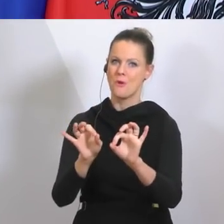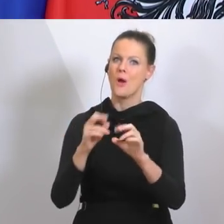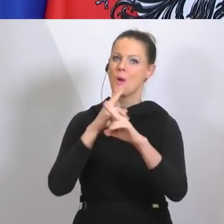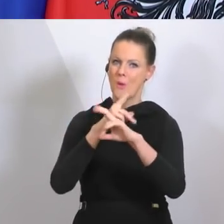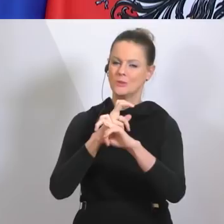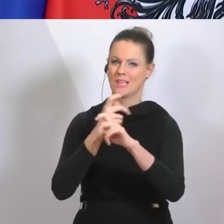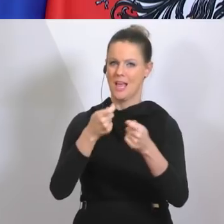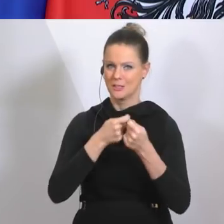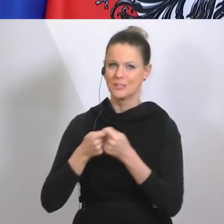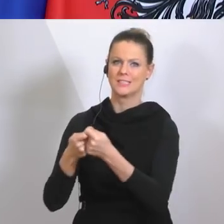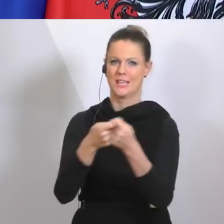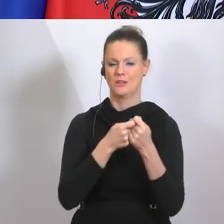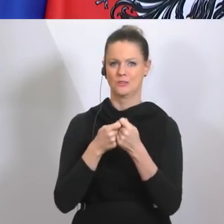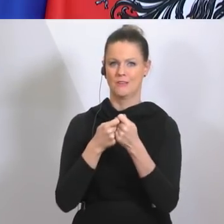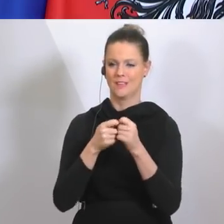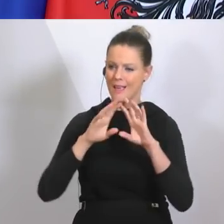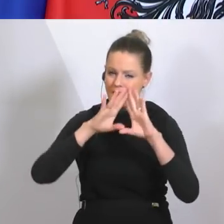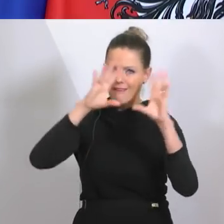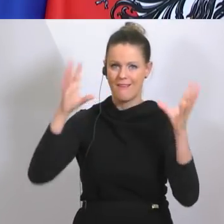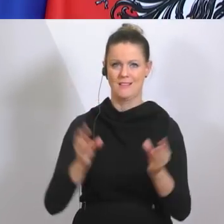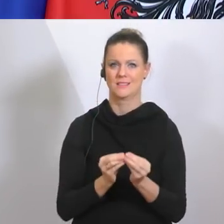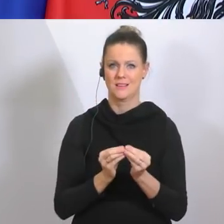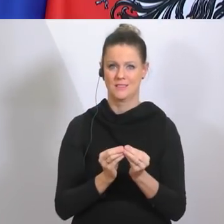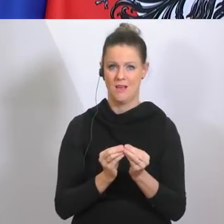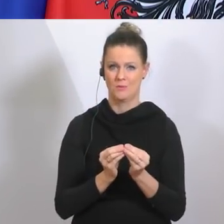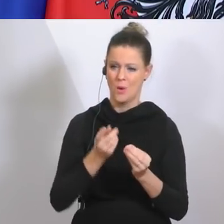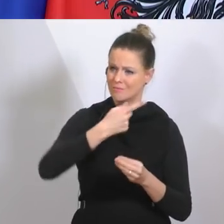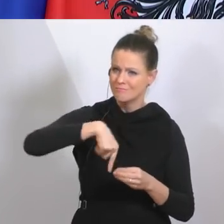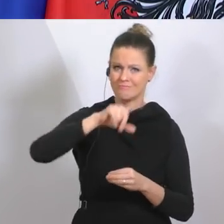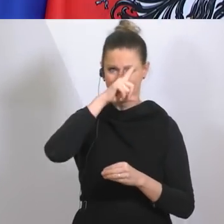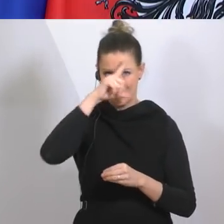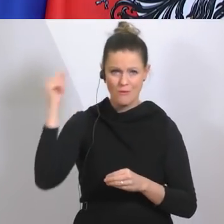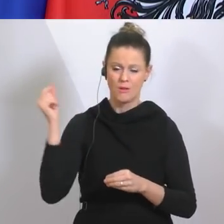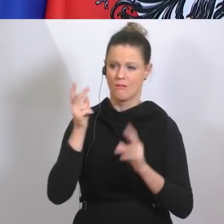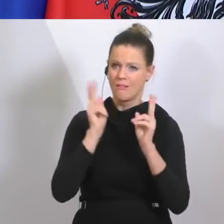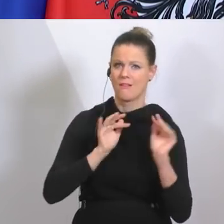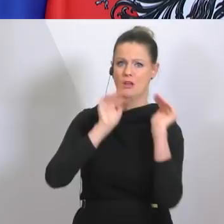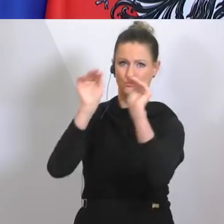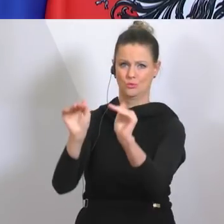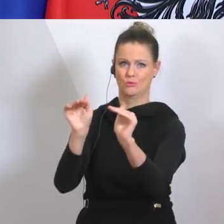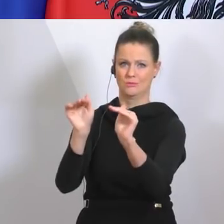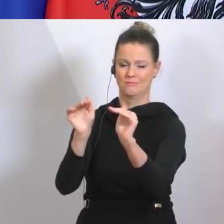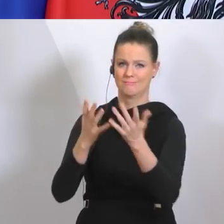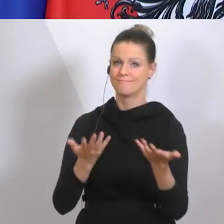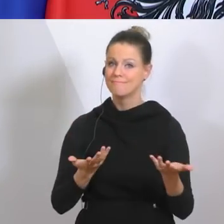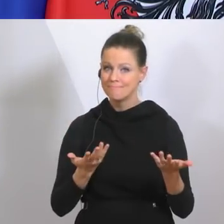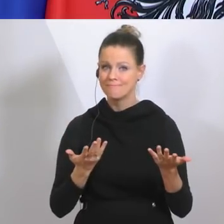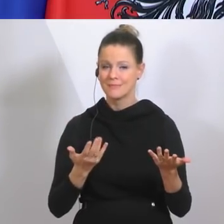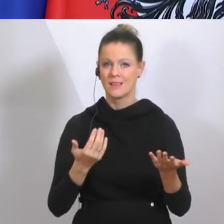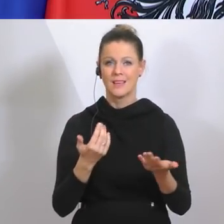Österreicherinnen und Österreicher in Summe unsere gesamte Bevölkerung bestmöglich schützen können. Ich bin